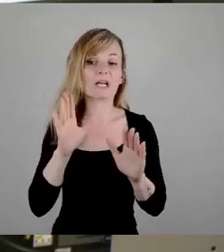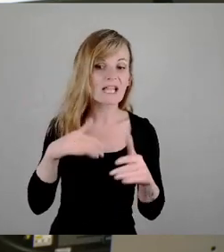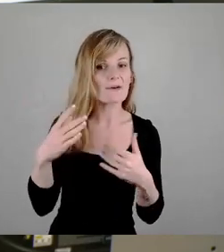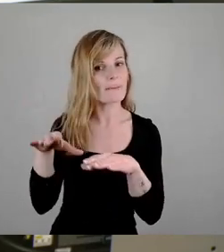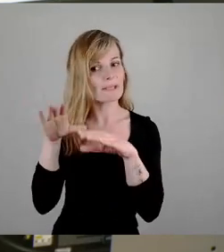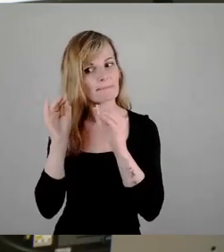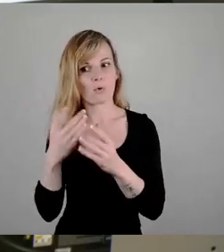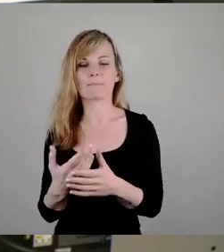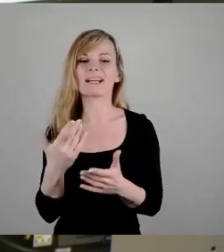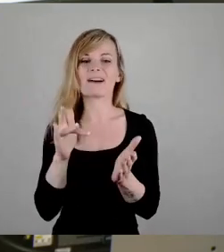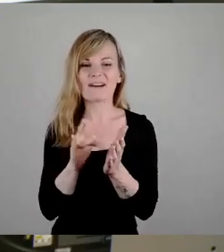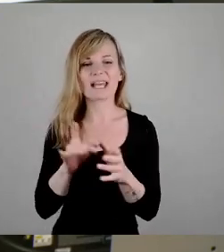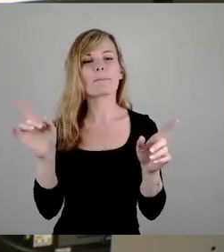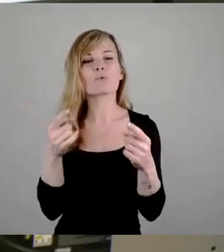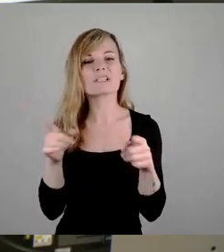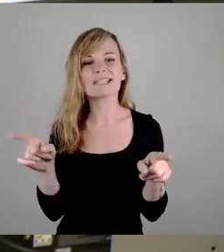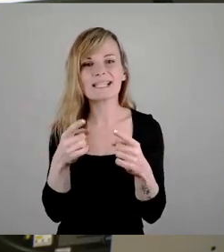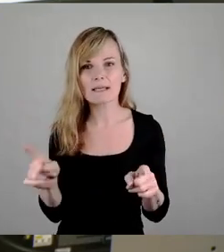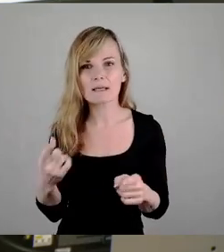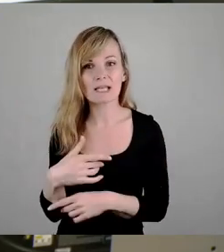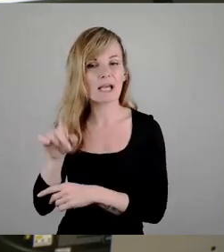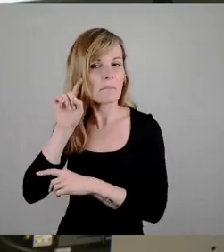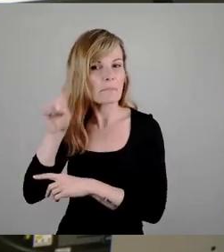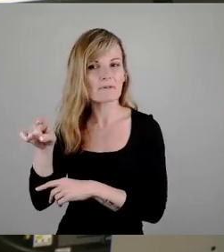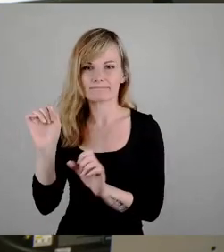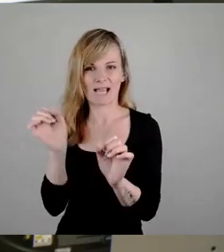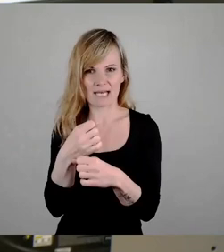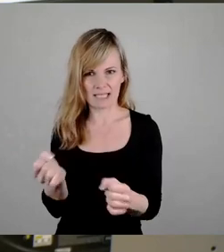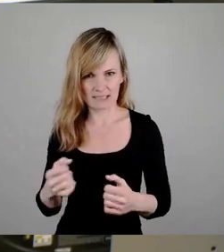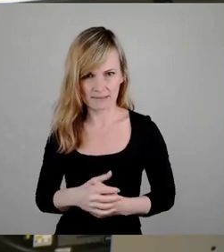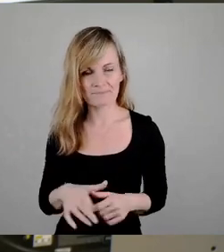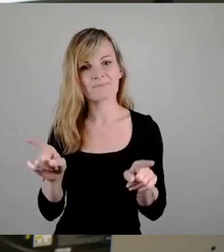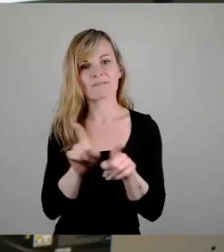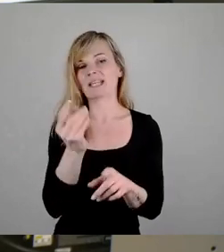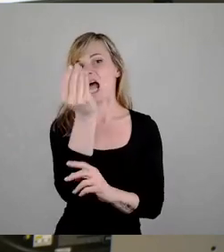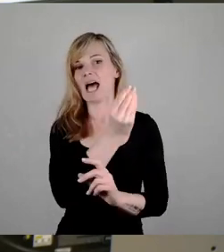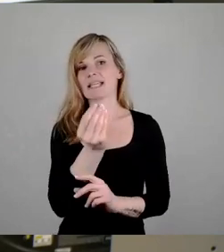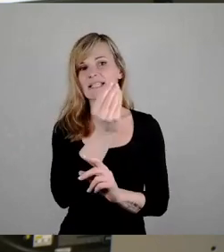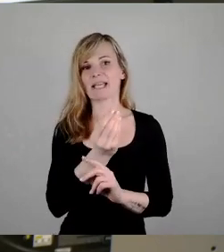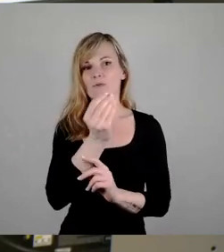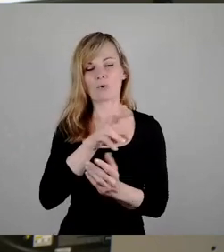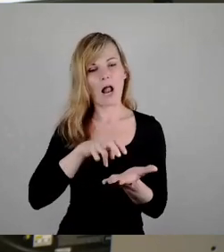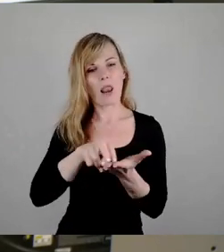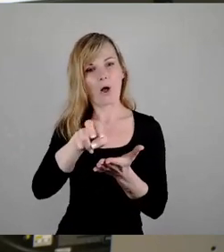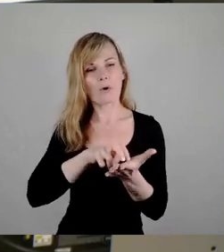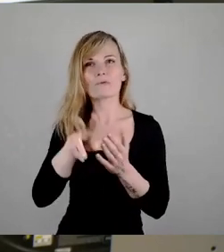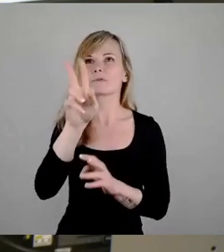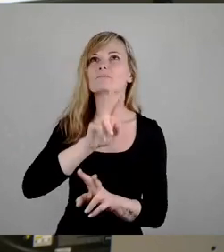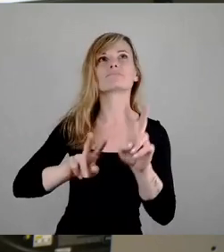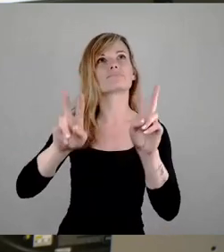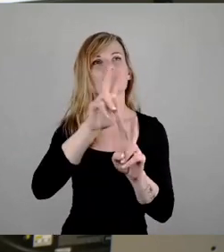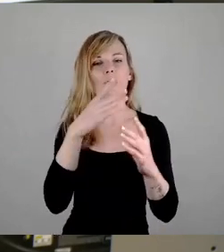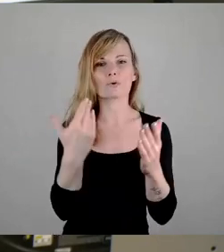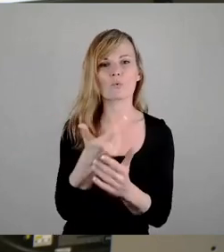Künste ist, die kann man nicht ignorieren. Genauso wie die Architektur, durch die man läuft, ist die Musik eben Teil des Flares,